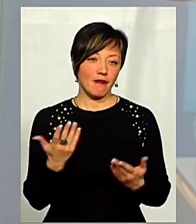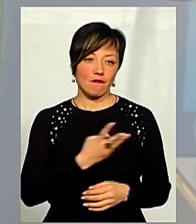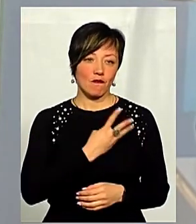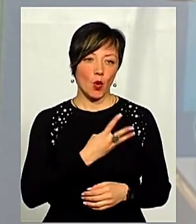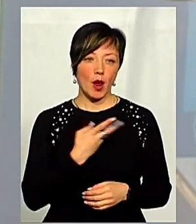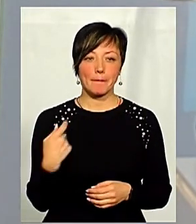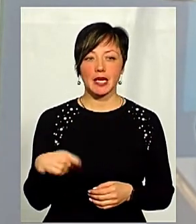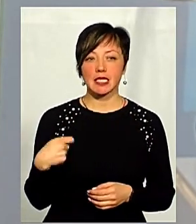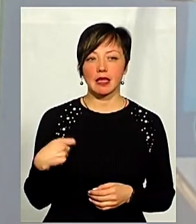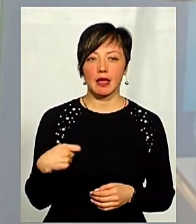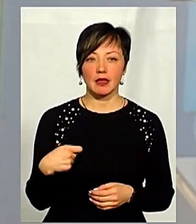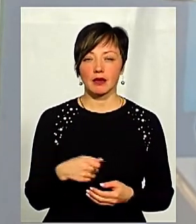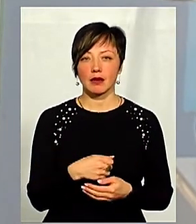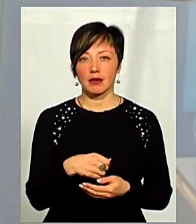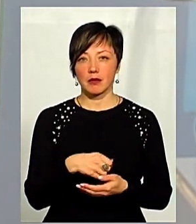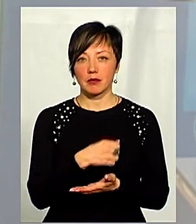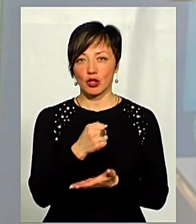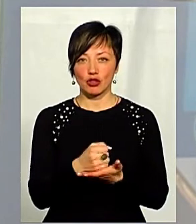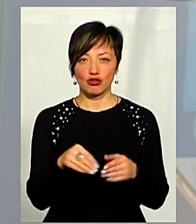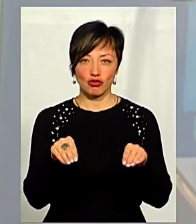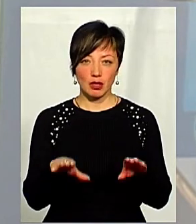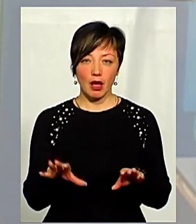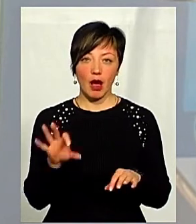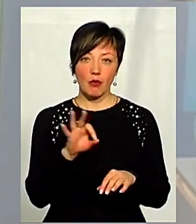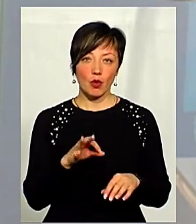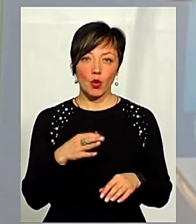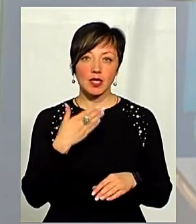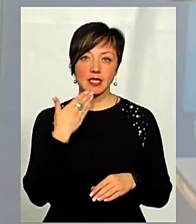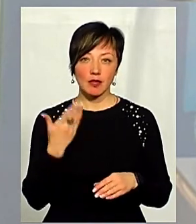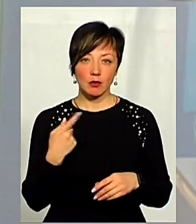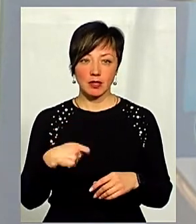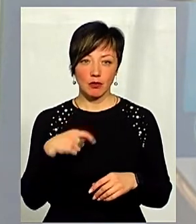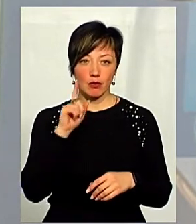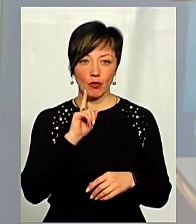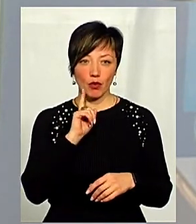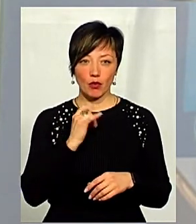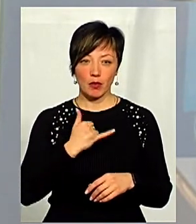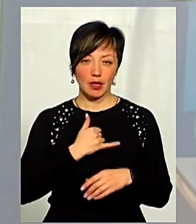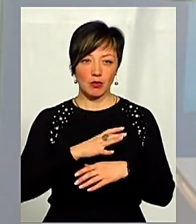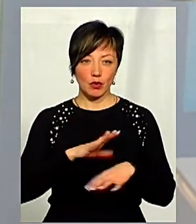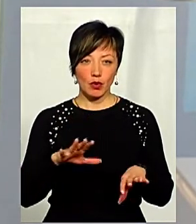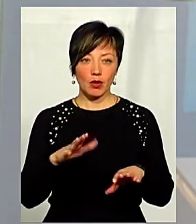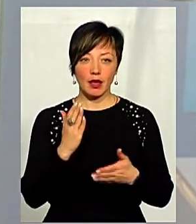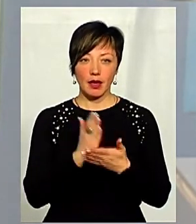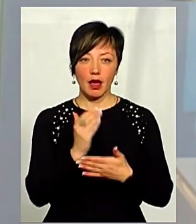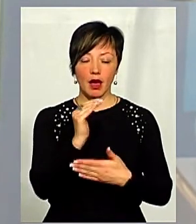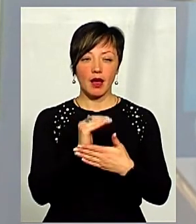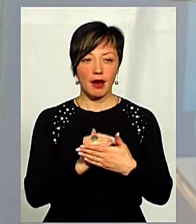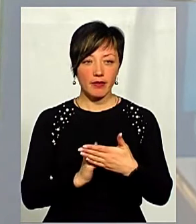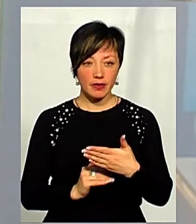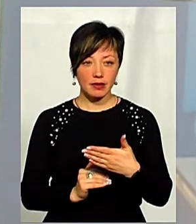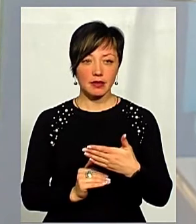президента, прийняти відповідне кадрове рішення. Але щодо звіту в президента, поки що в мене його не було, тому що є певний графік.